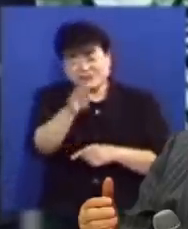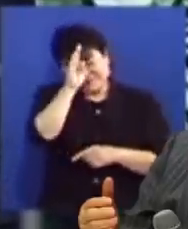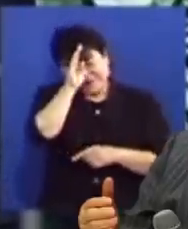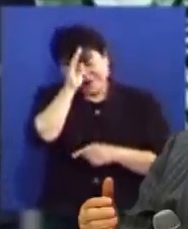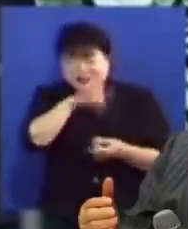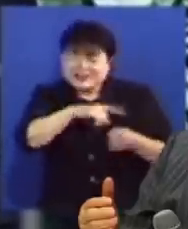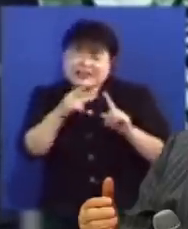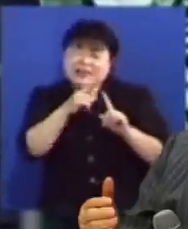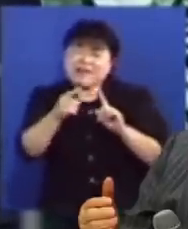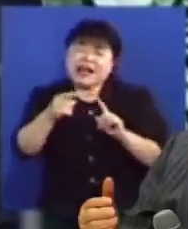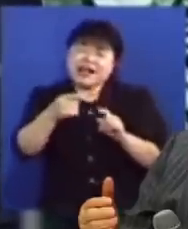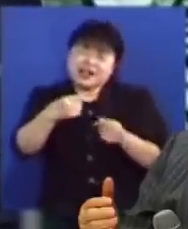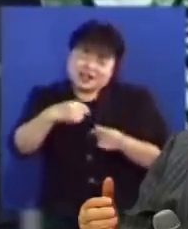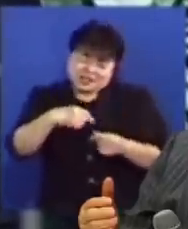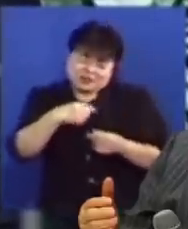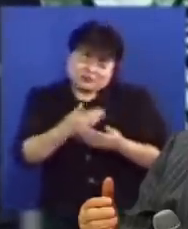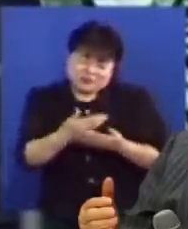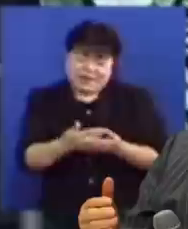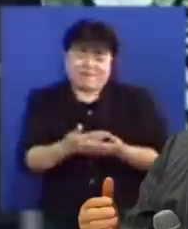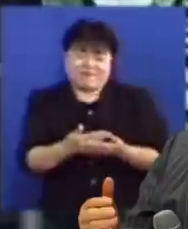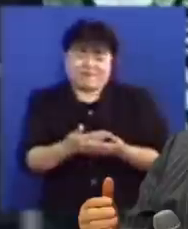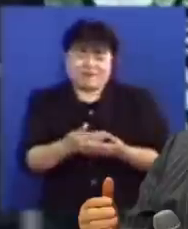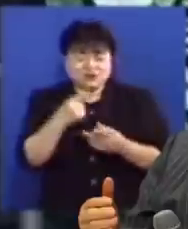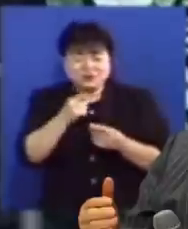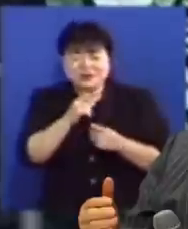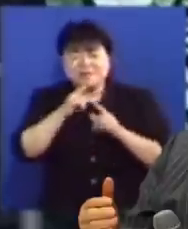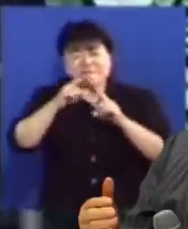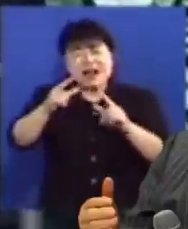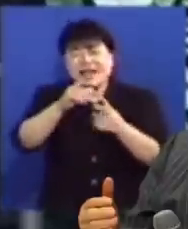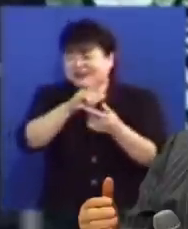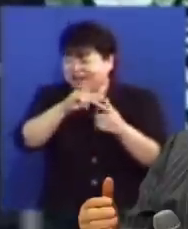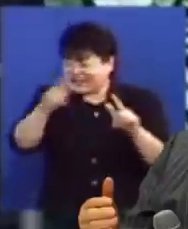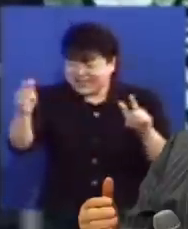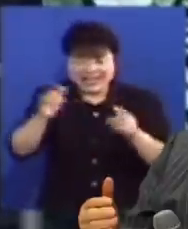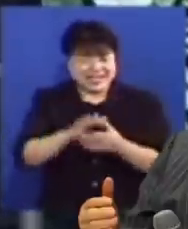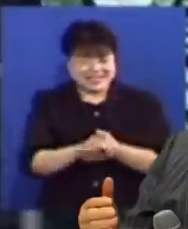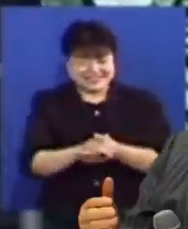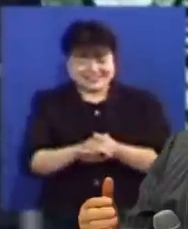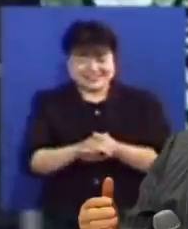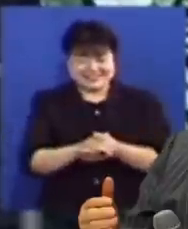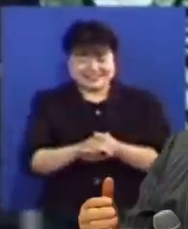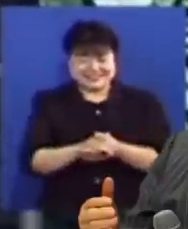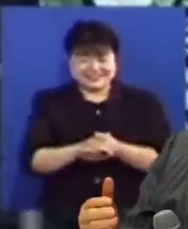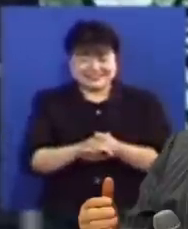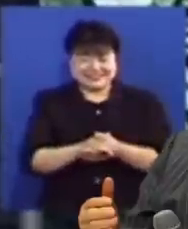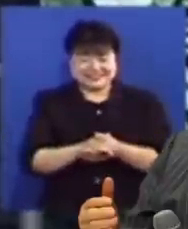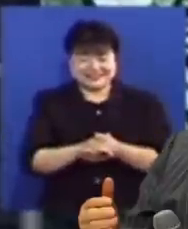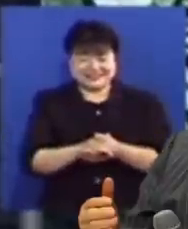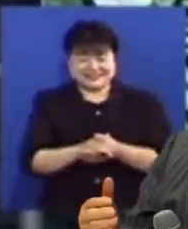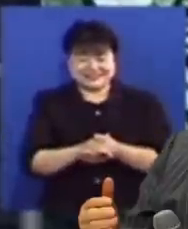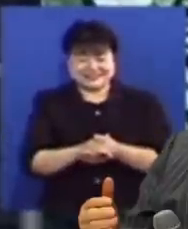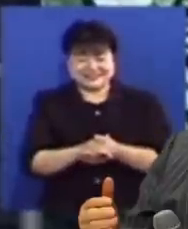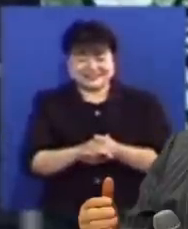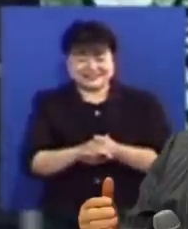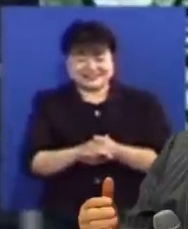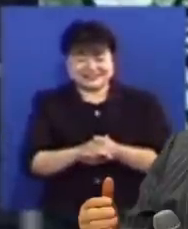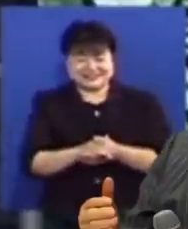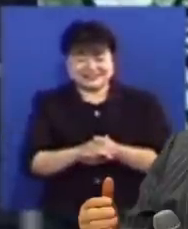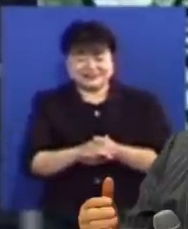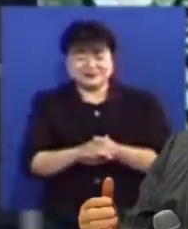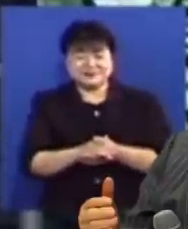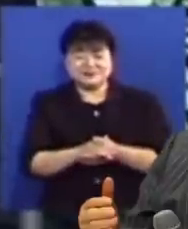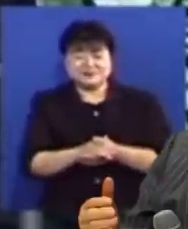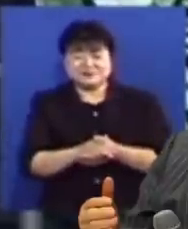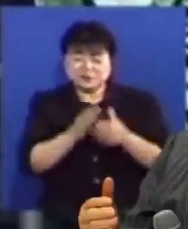하십시오 내가 고치는 것처럼 요병이 나왔다 저병이 나왔다는 것을 말씀을